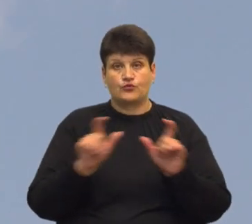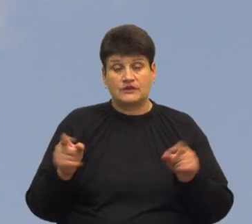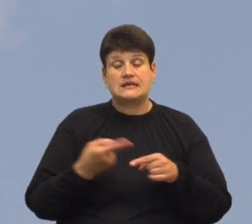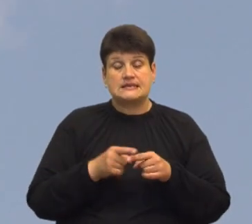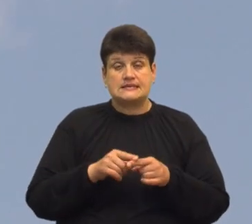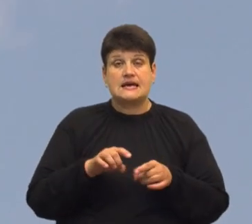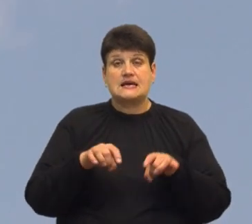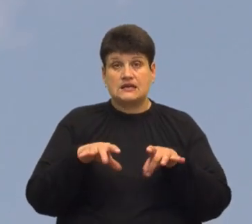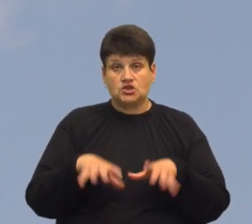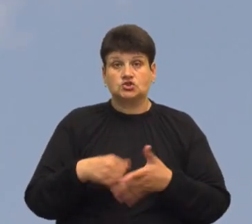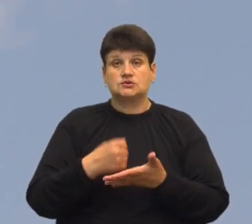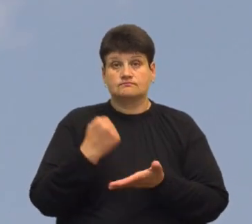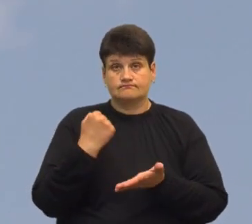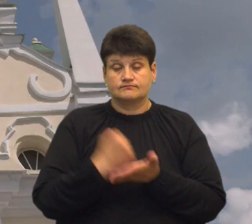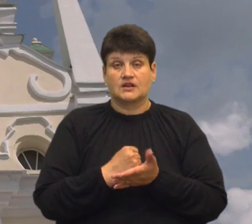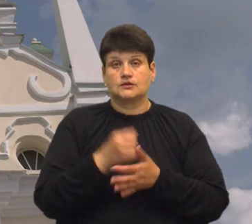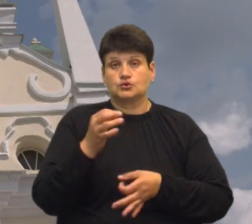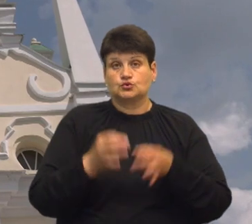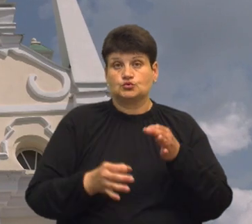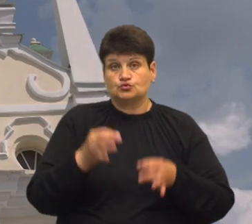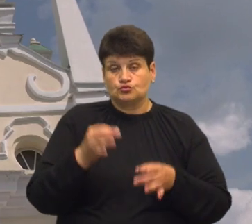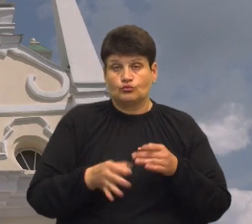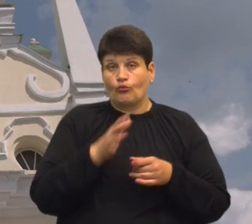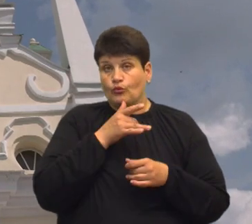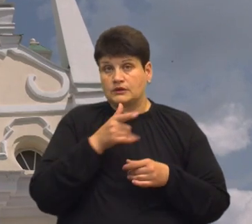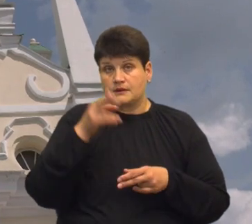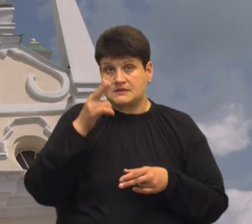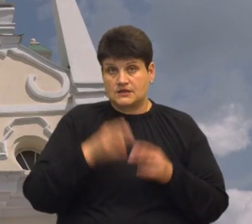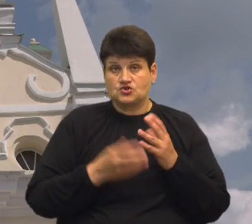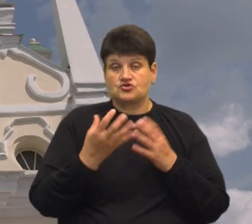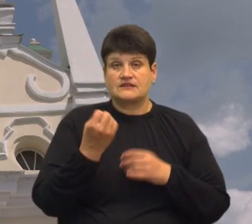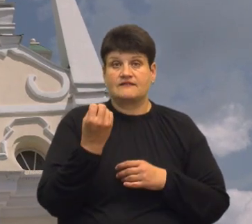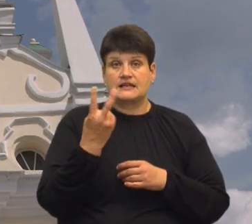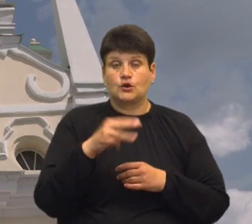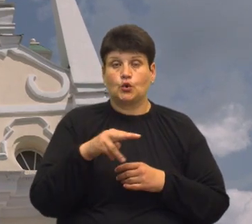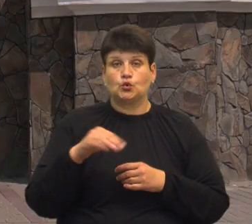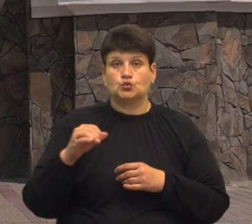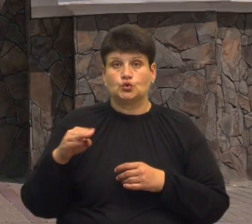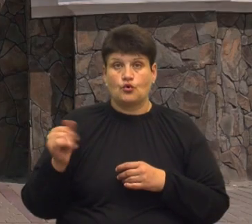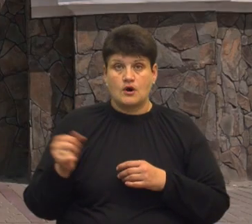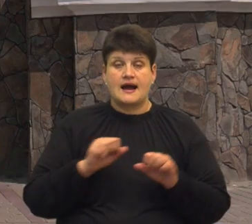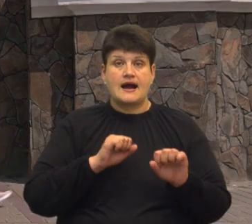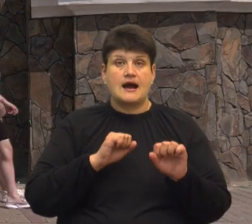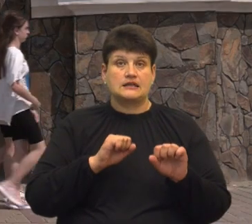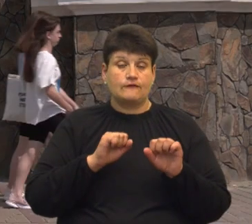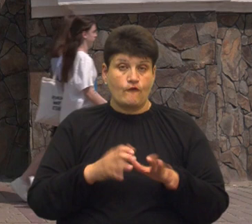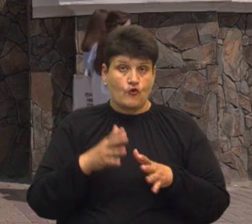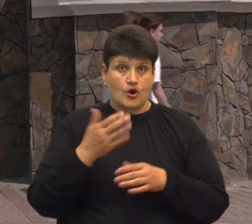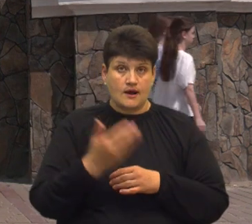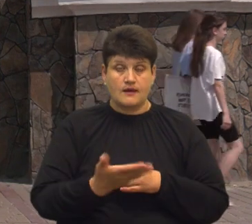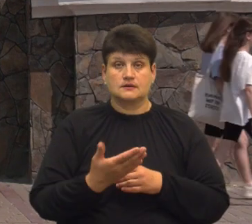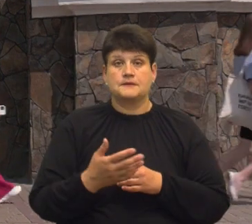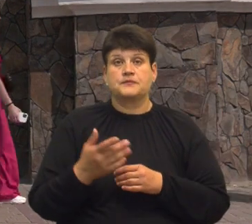термін безоплатної оренди приміщення завершився ще 12 лютого. Адвокат релігійної громади парафії святителя Миколая Ілля